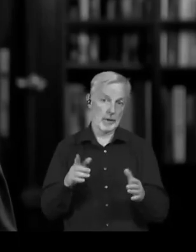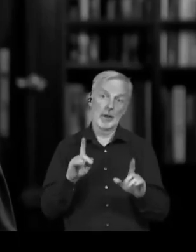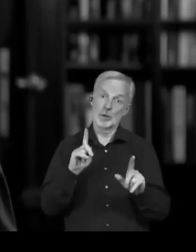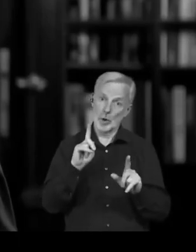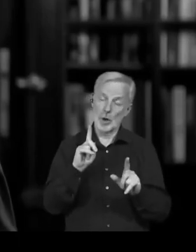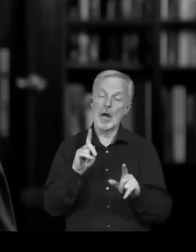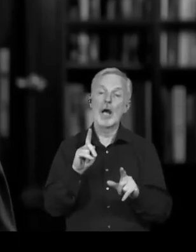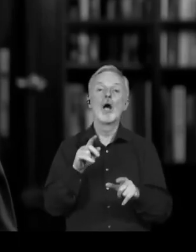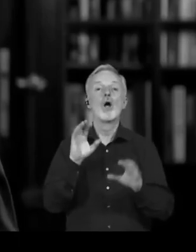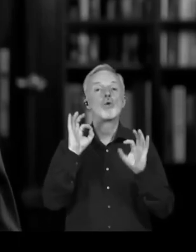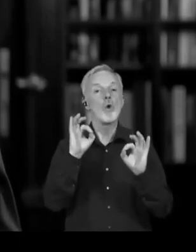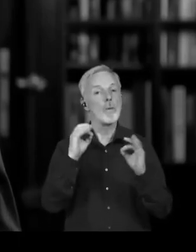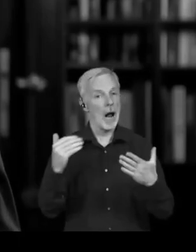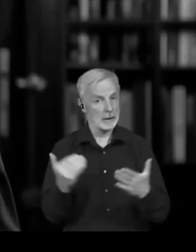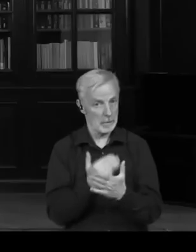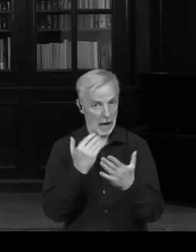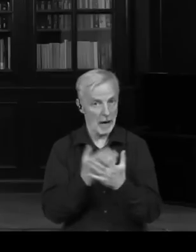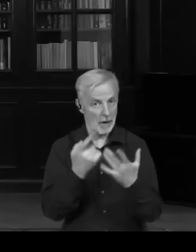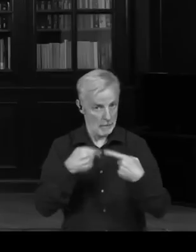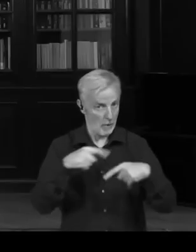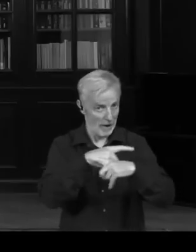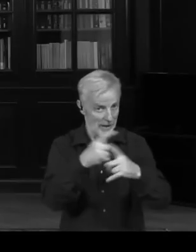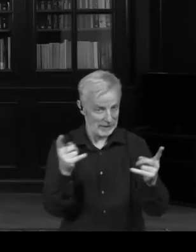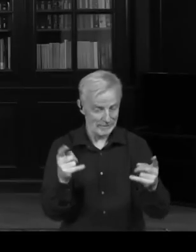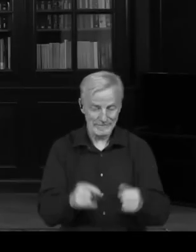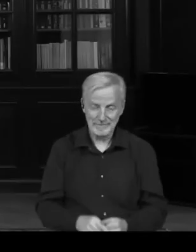a nikdo s tím nic, bohužel, neudělá.